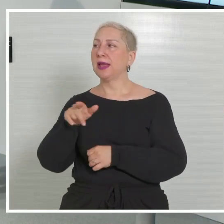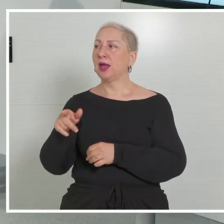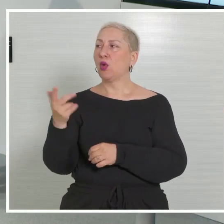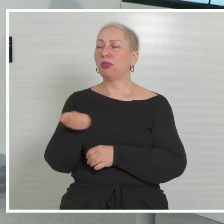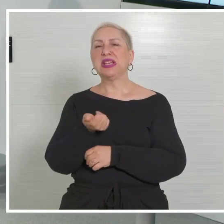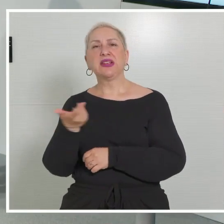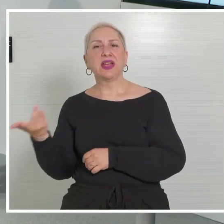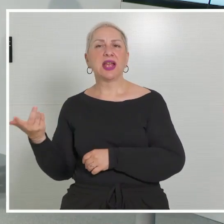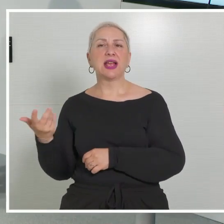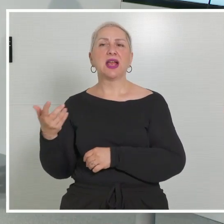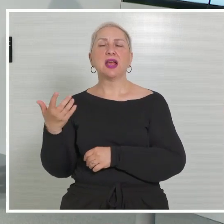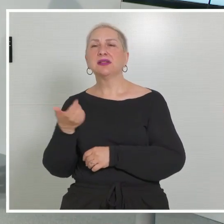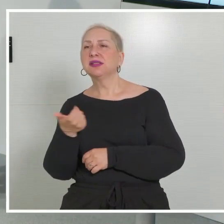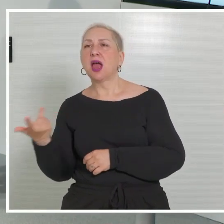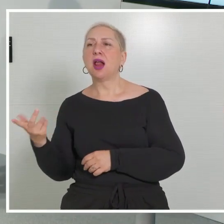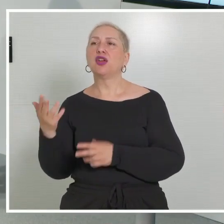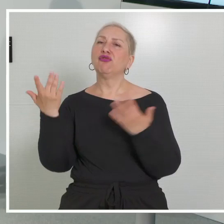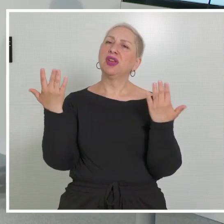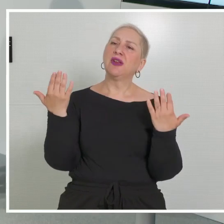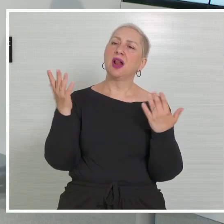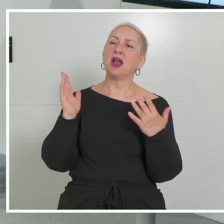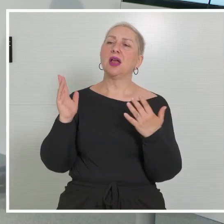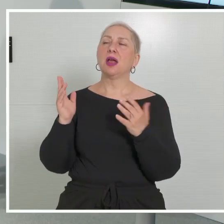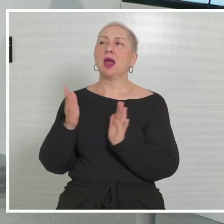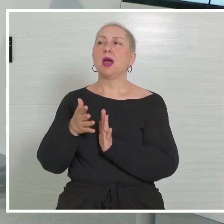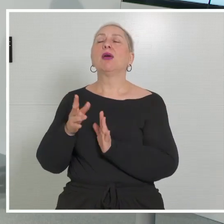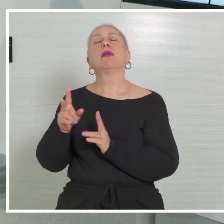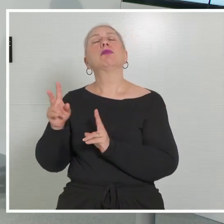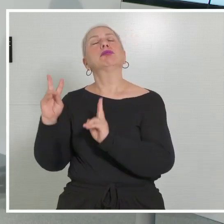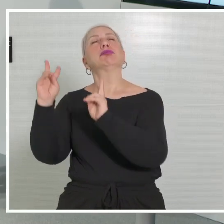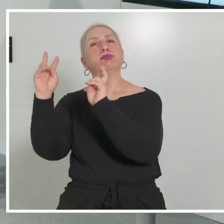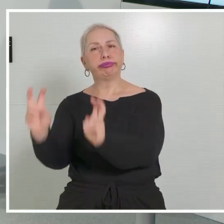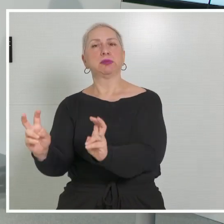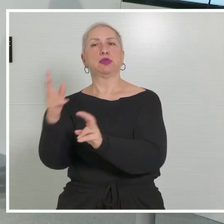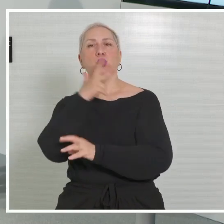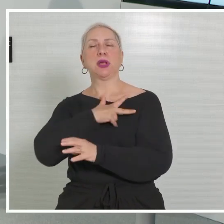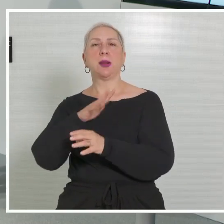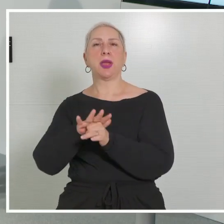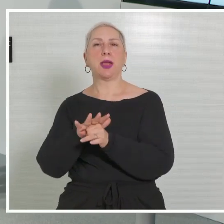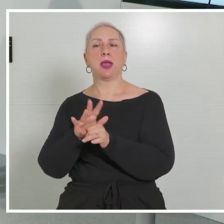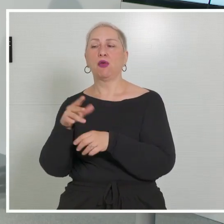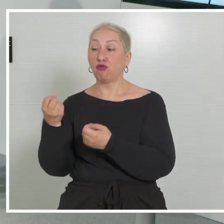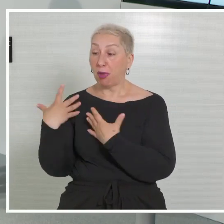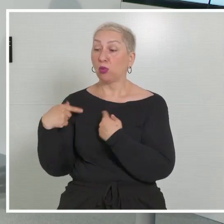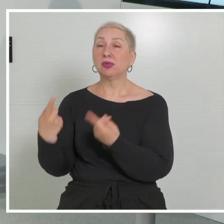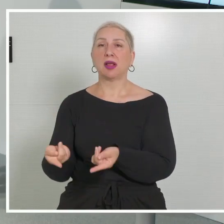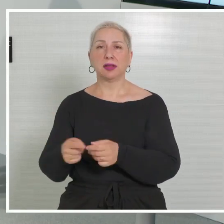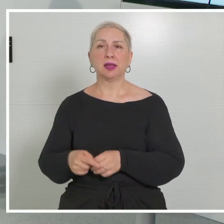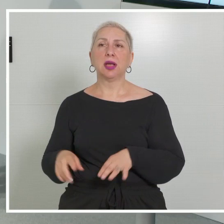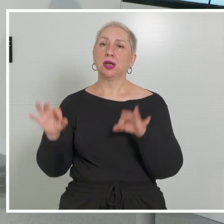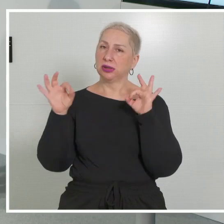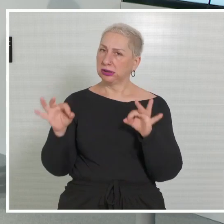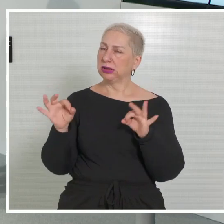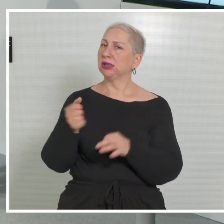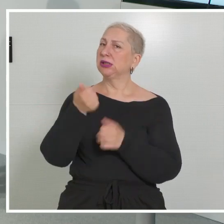Zahlen haben, wie viele Zivildiener dann wirklich längerfristig im Sozialbereich arbeiten. Zu konkreten Zahlen können